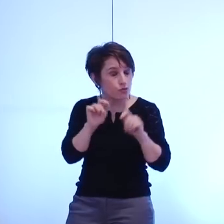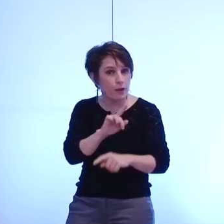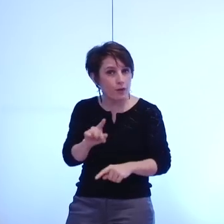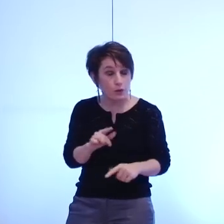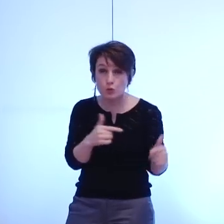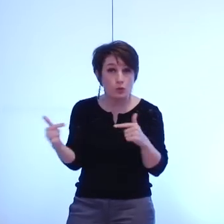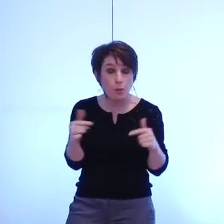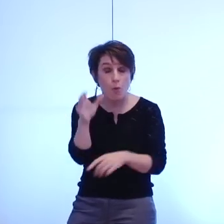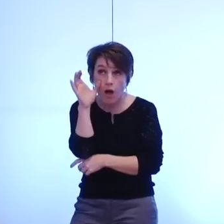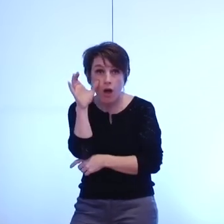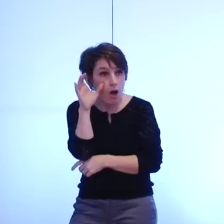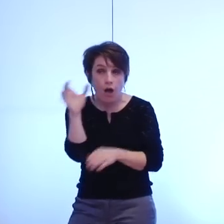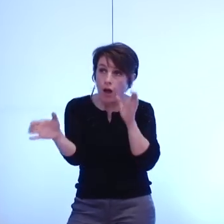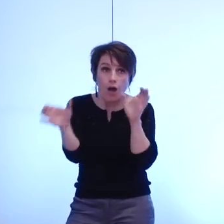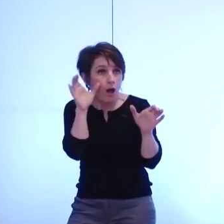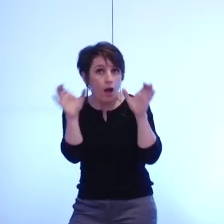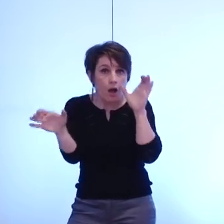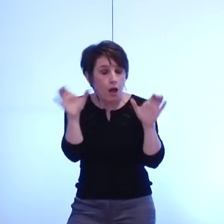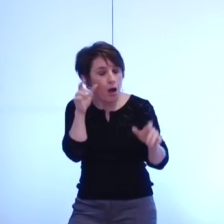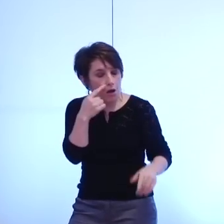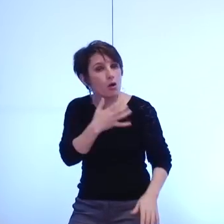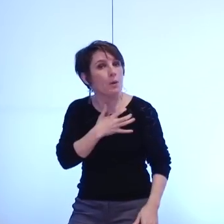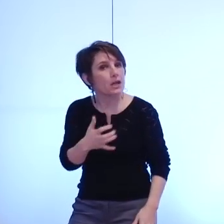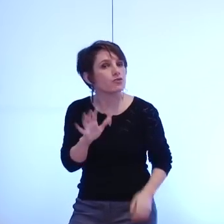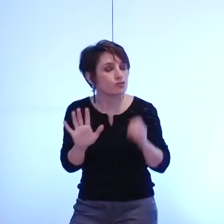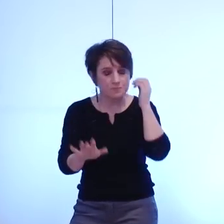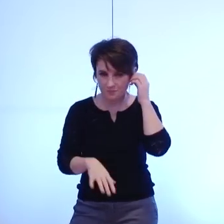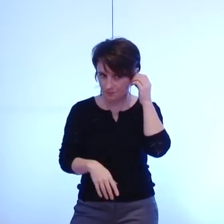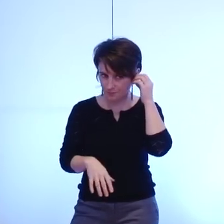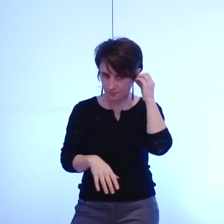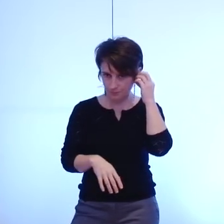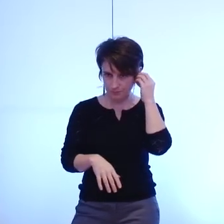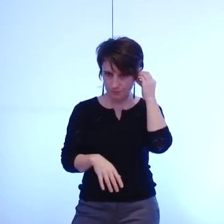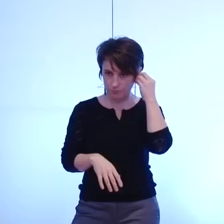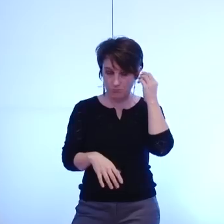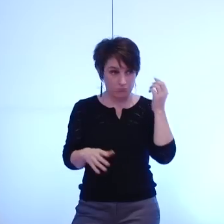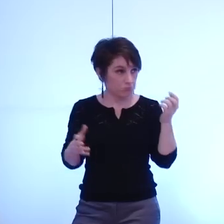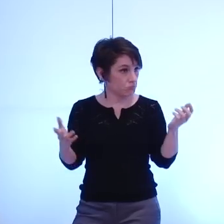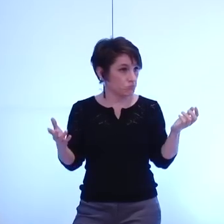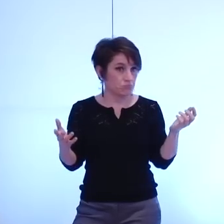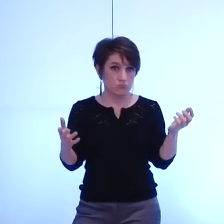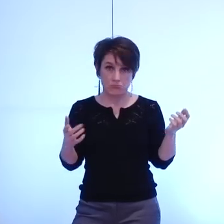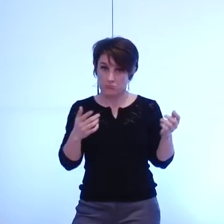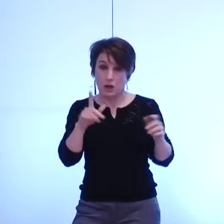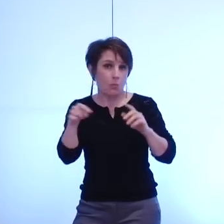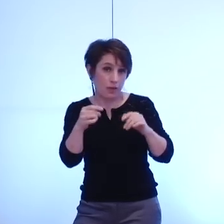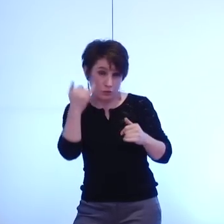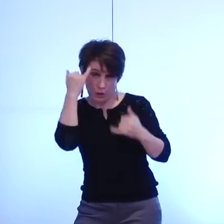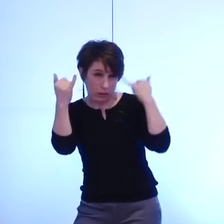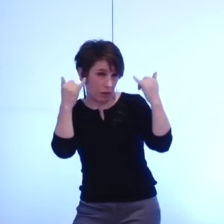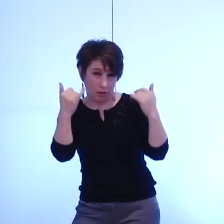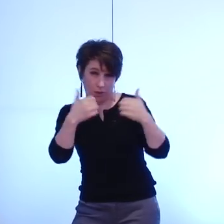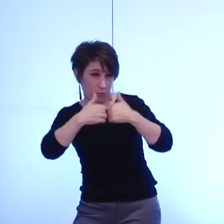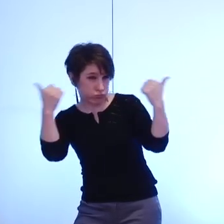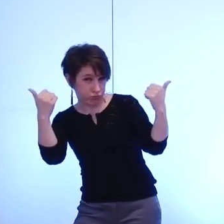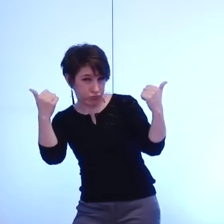tellement je trouve qu'en tout cas il a été enrichissant finalement fait de points de vue à la fois différents convergents